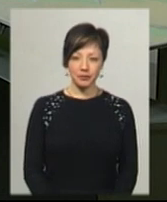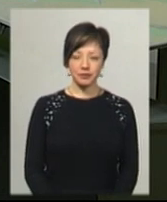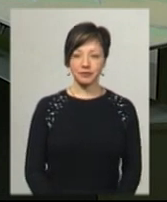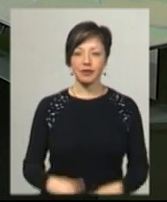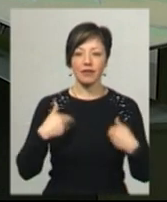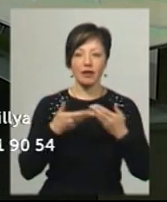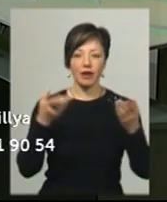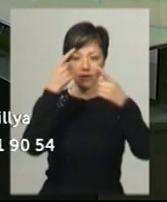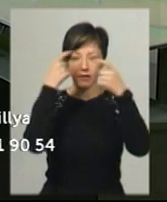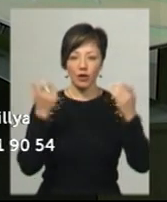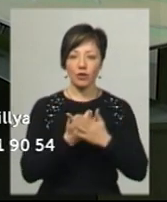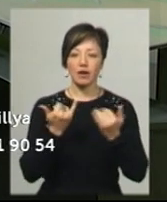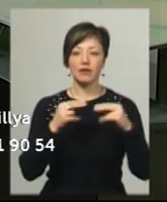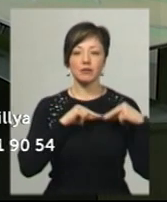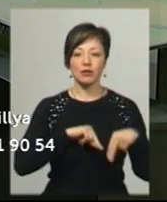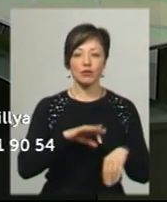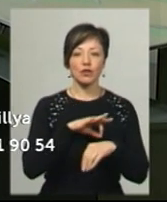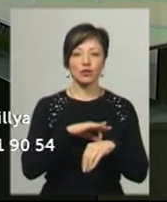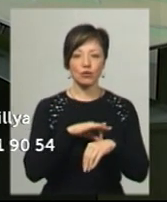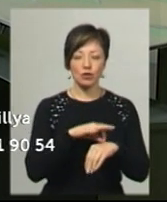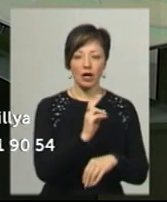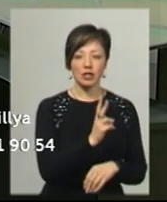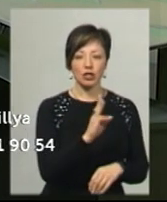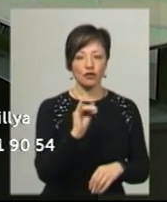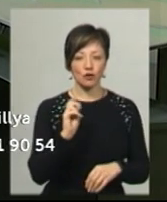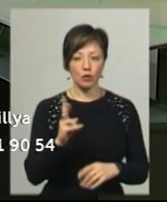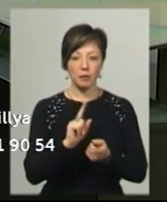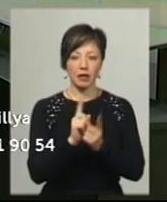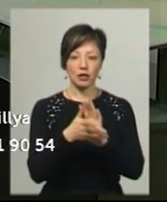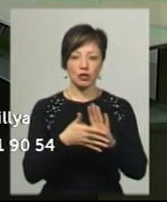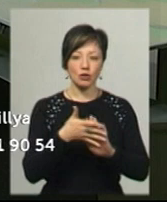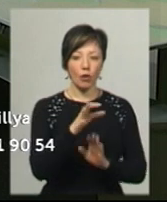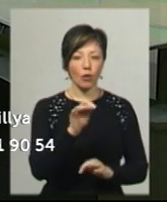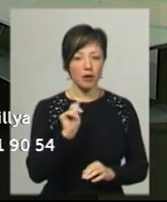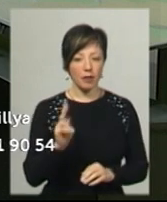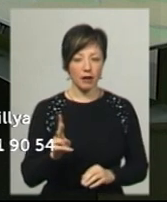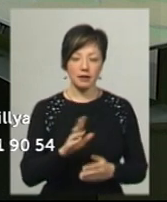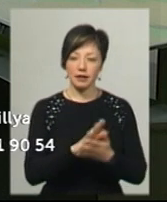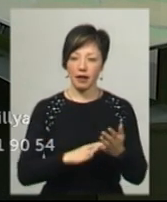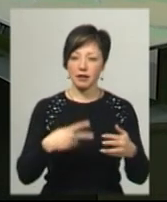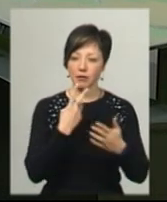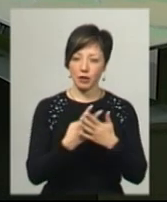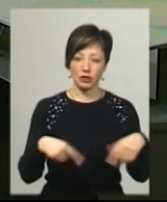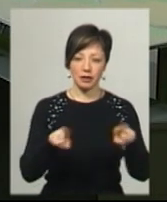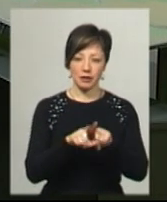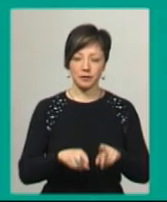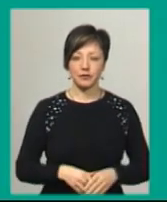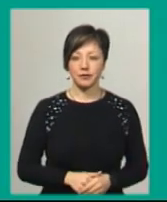Вітаю в ефірі новини, для вас у студії працює ведуча Катерина Шевчук, на жесту мову перекладає Ольга Рибак, далі ви побачите